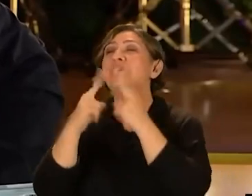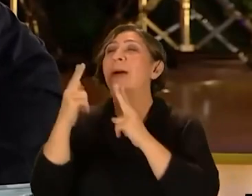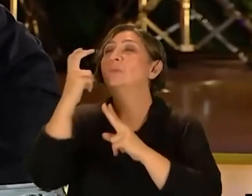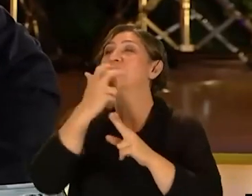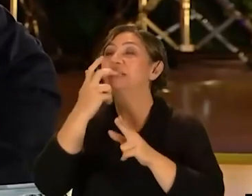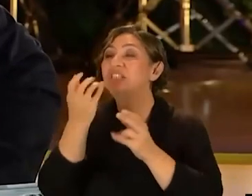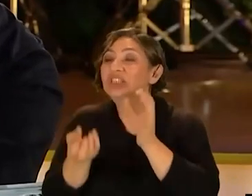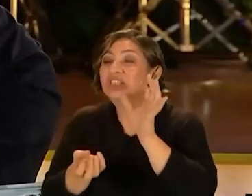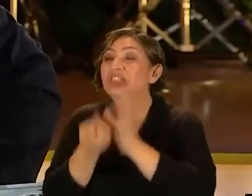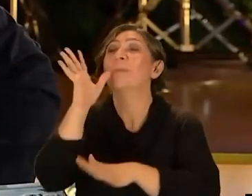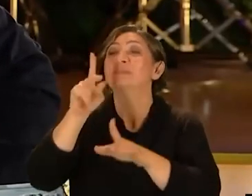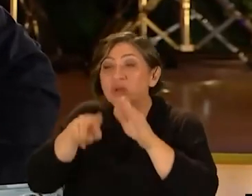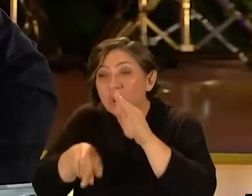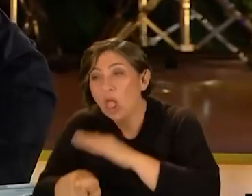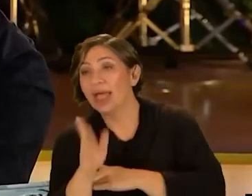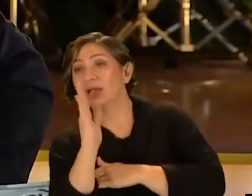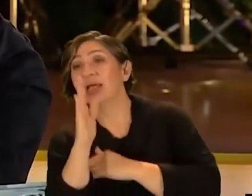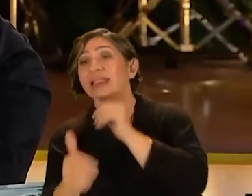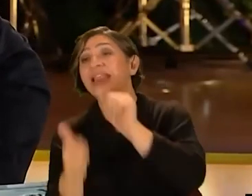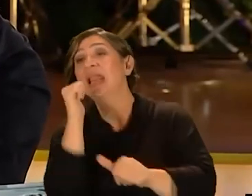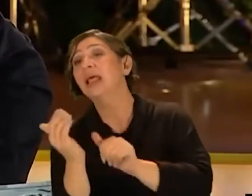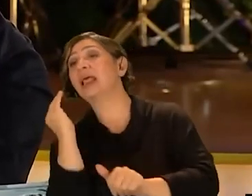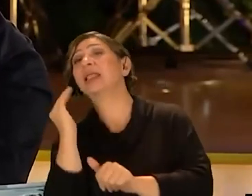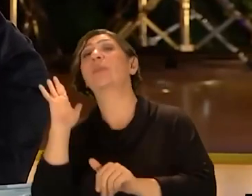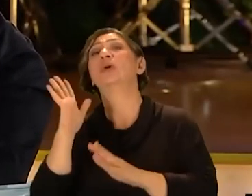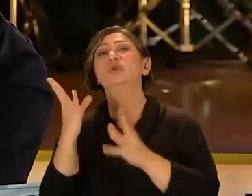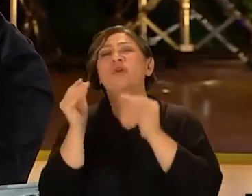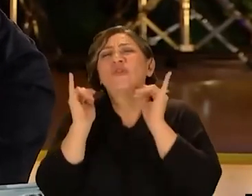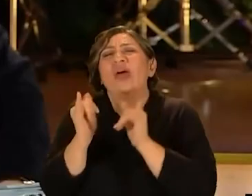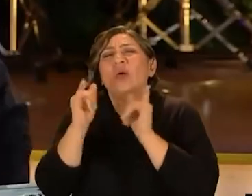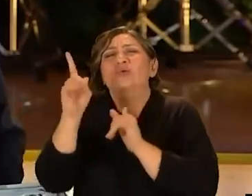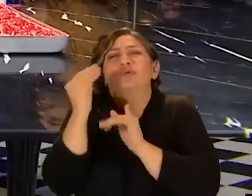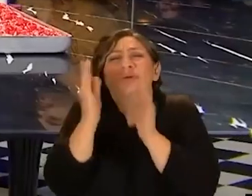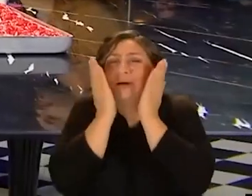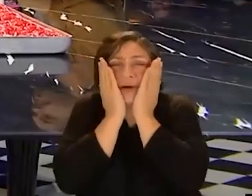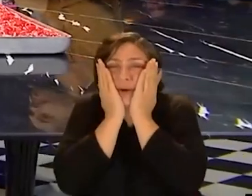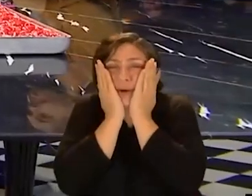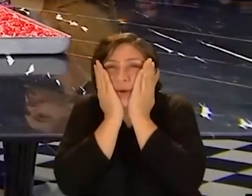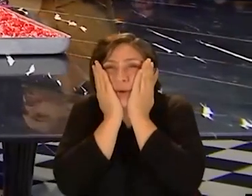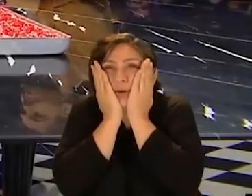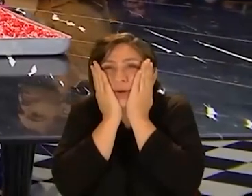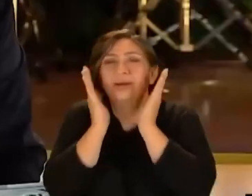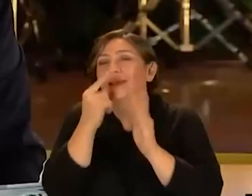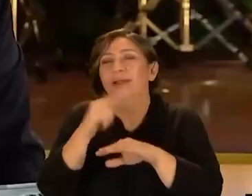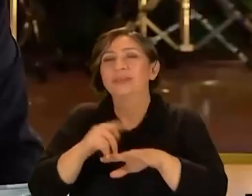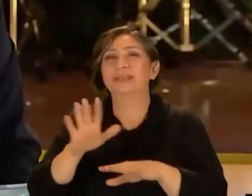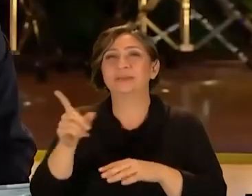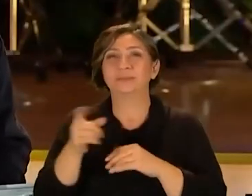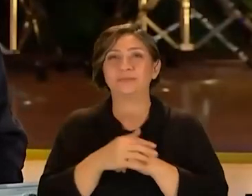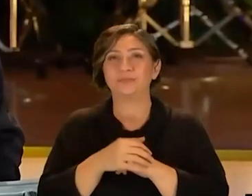Etşen Bir çıkma sokağa soktu kimse oradan geri çıkamıyor çok fena o çocuk O çocuk röterde biliyor musun